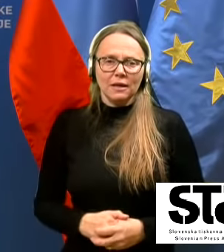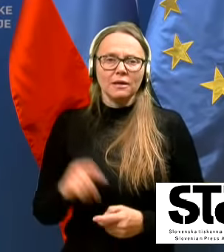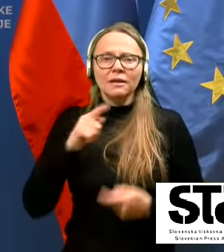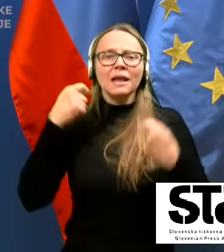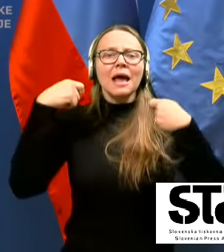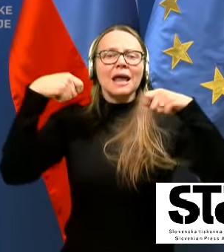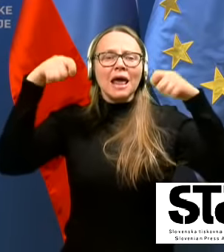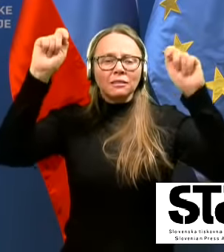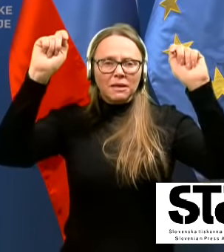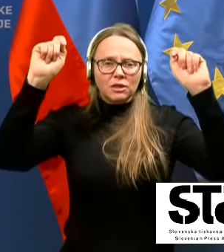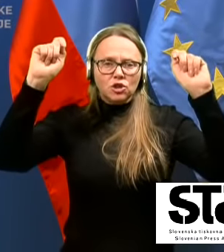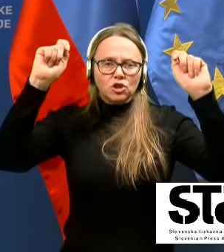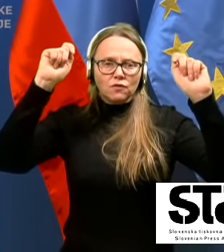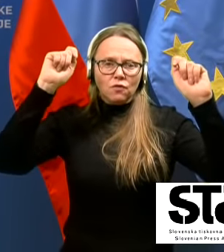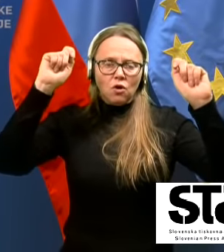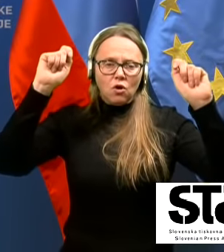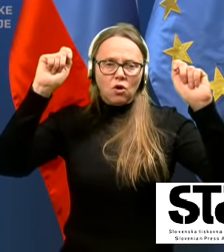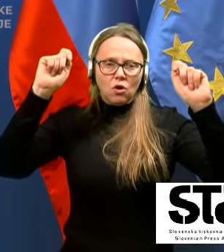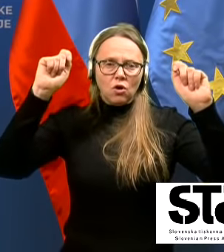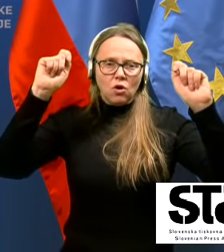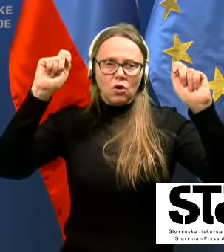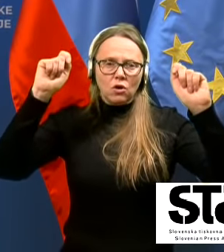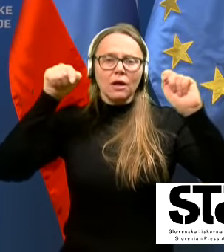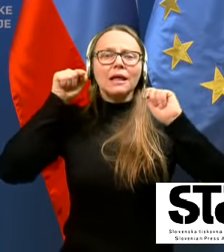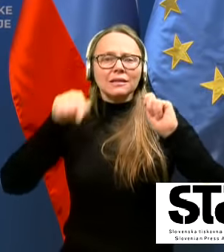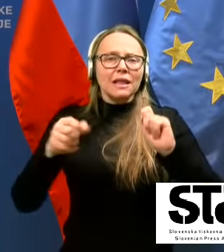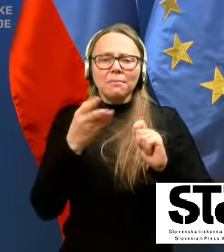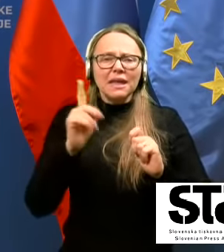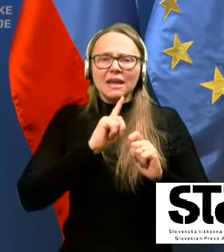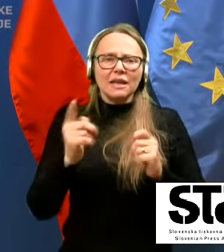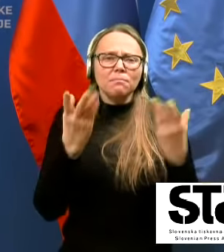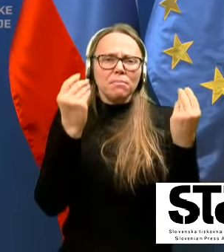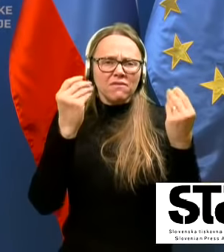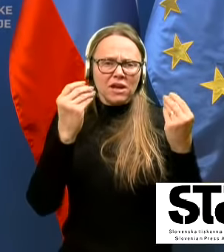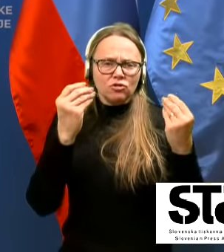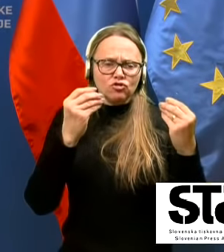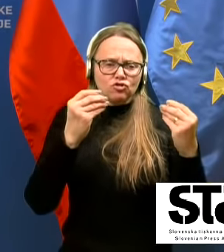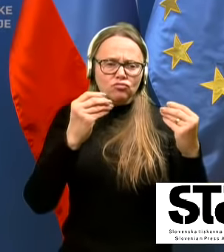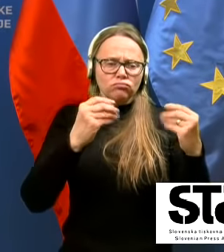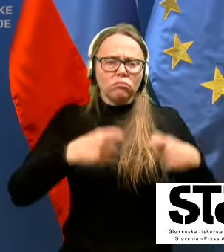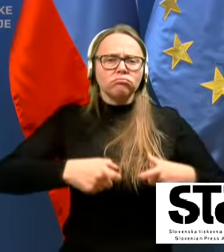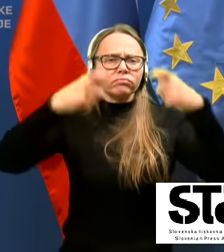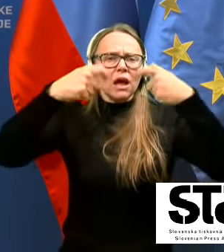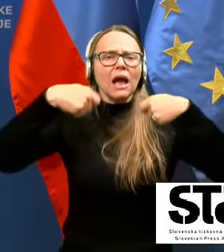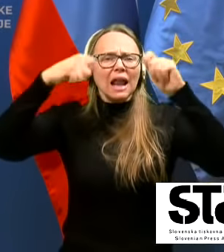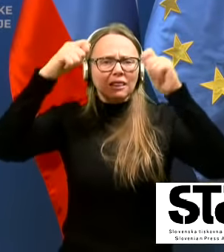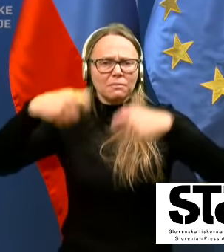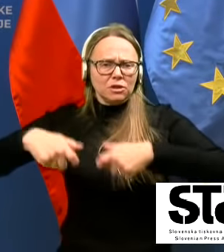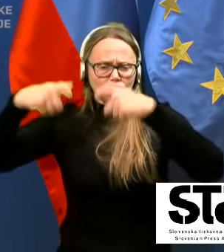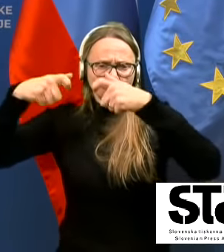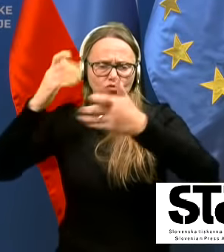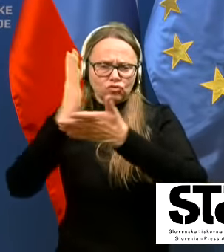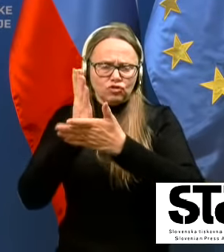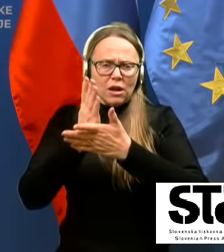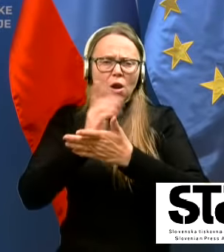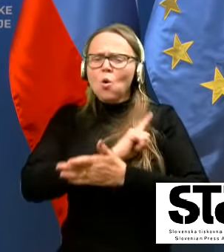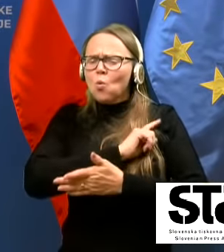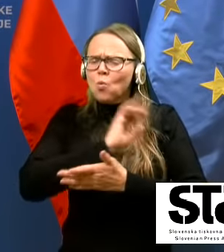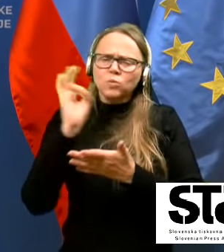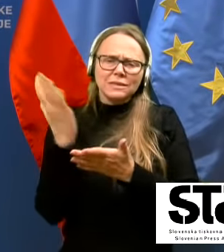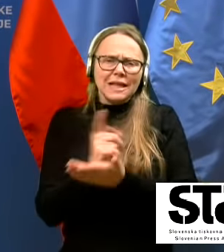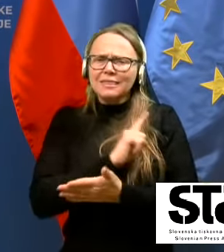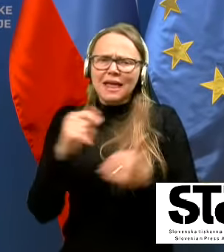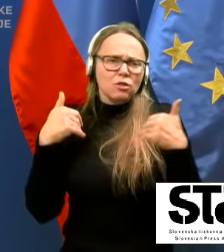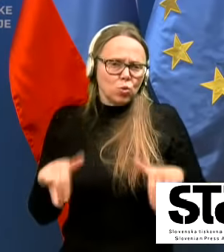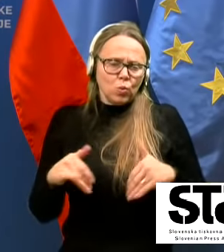gradbeništvo na nenaseljenih gradbiščih. Med tem, vse nenujne trgovine se